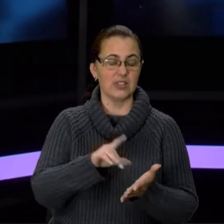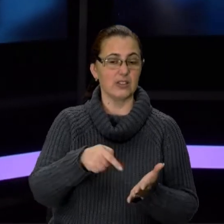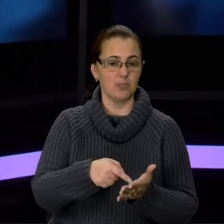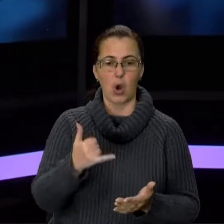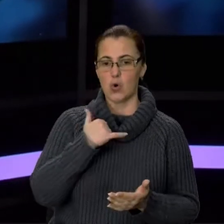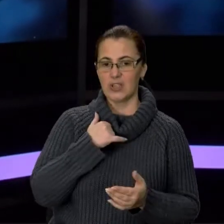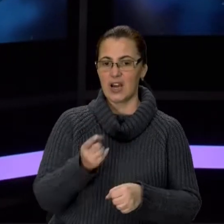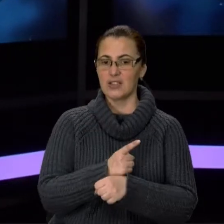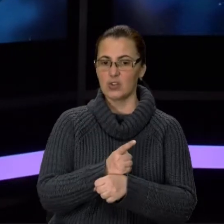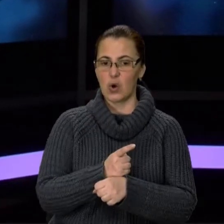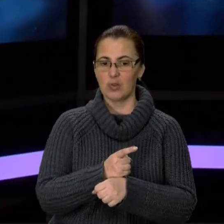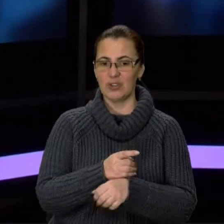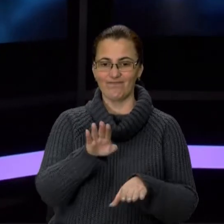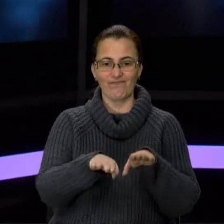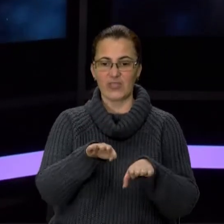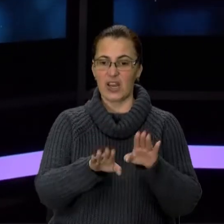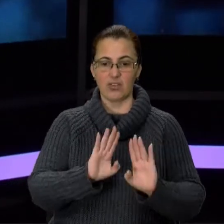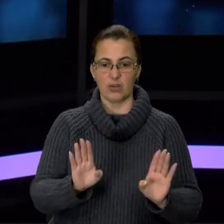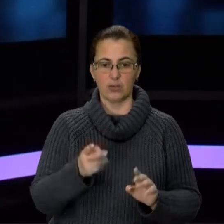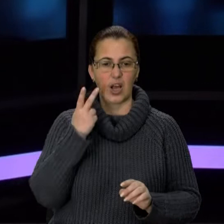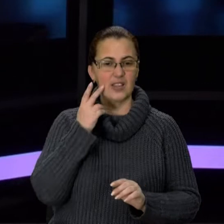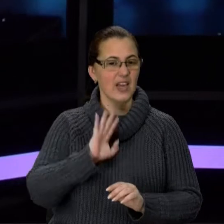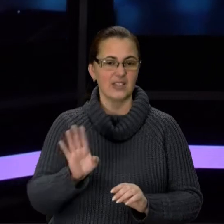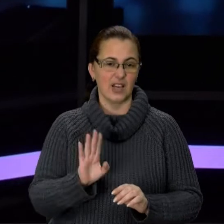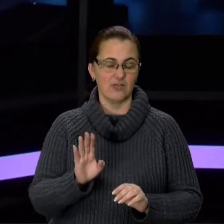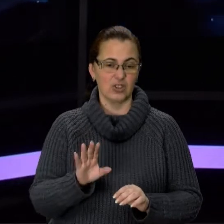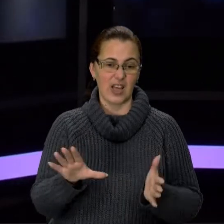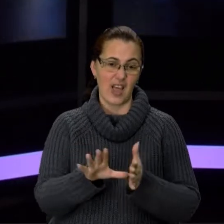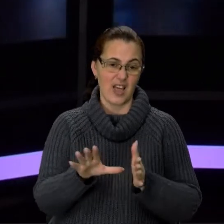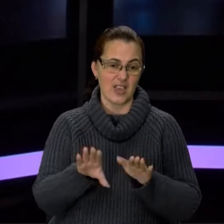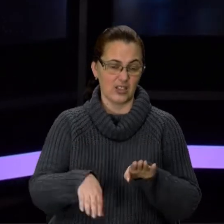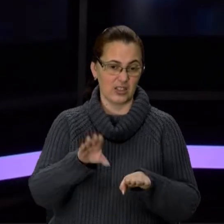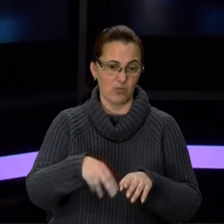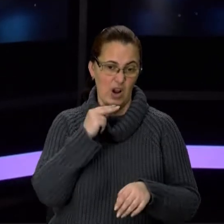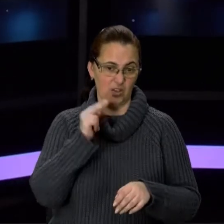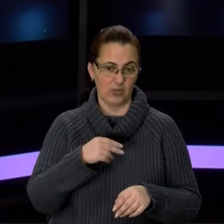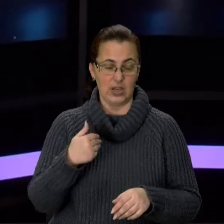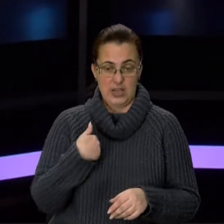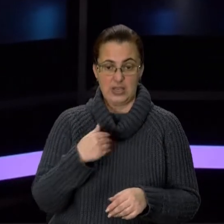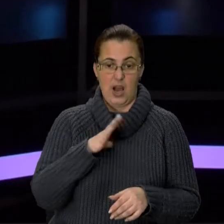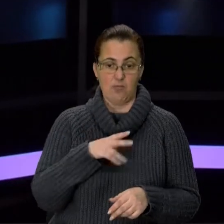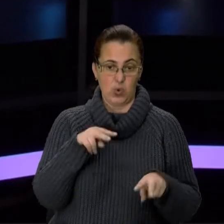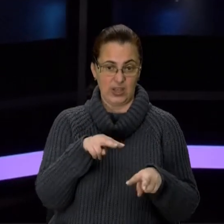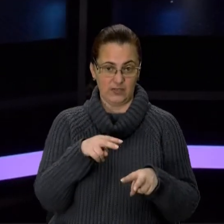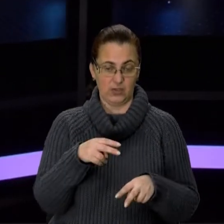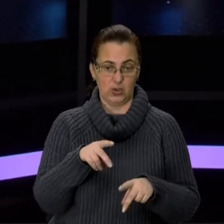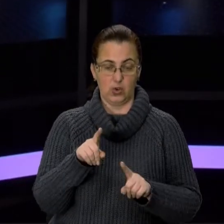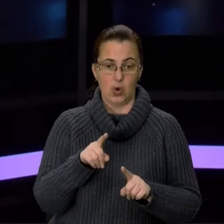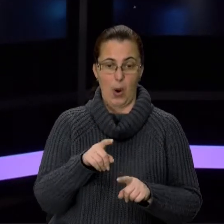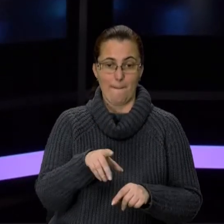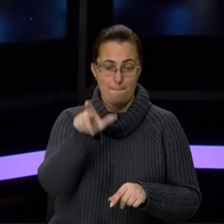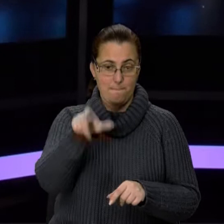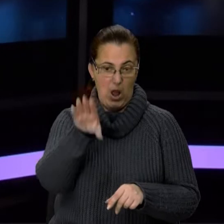не врегульовані. До речі, і не завжди електричні коні винні. Сама була свідком, як чолов'яга, попри те, що двоє